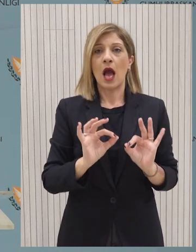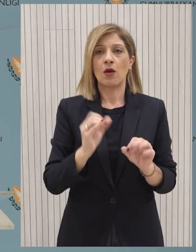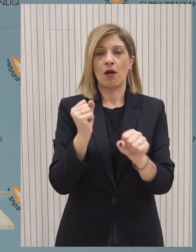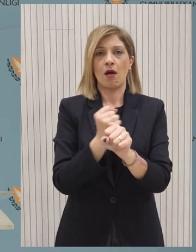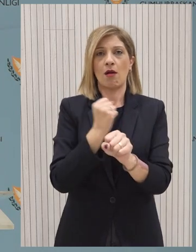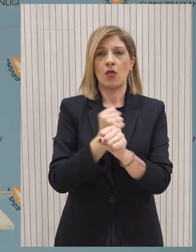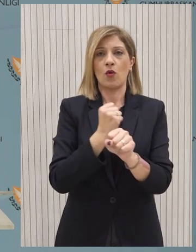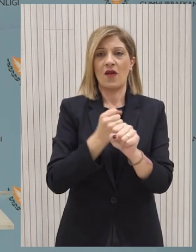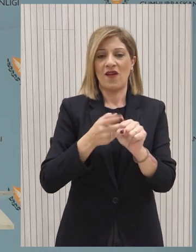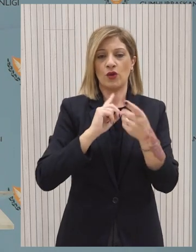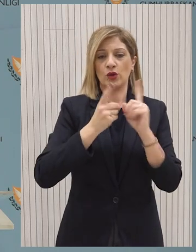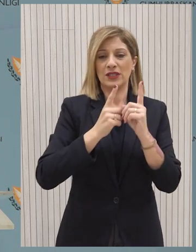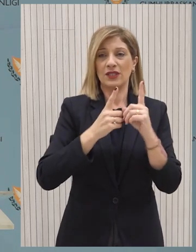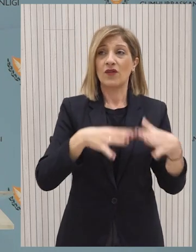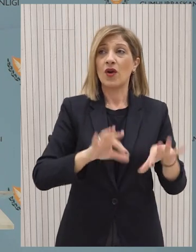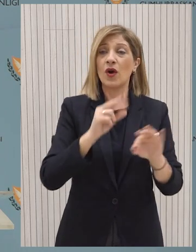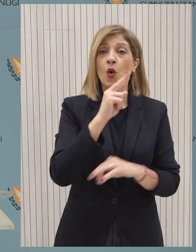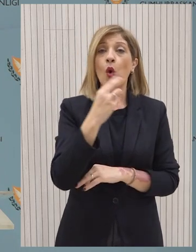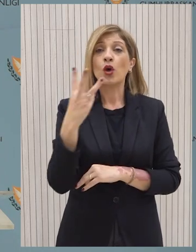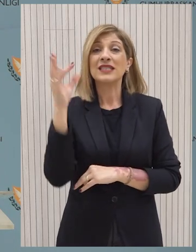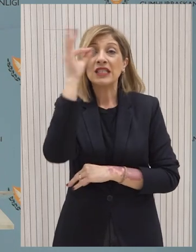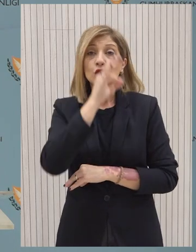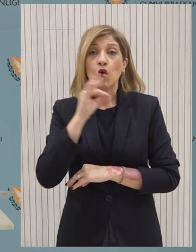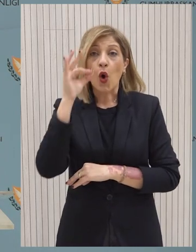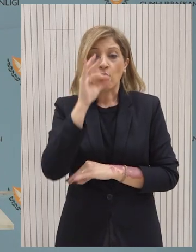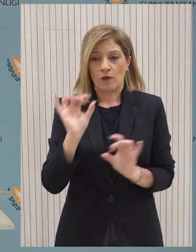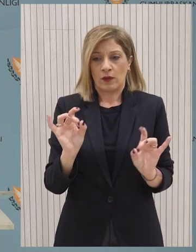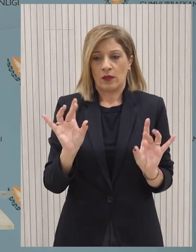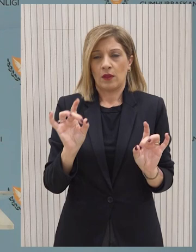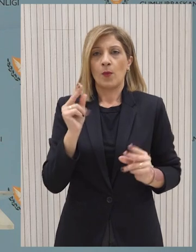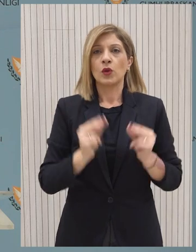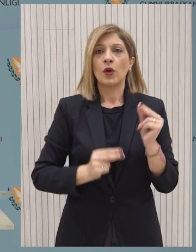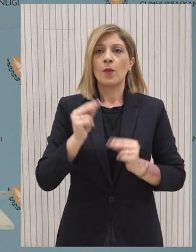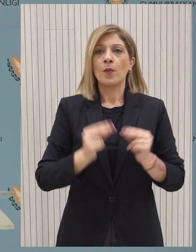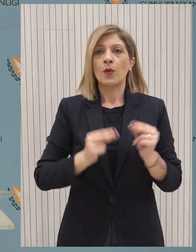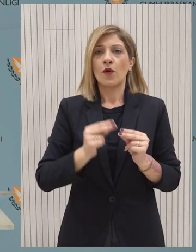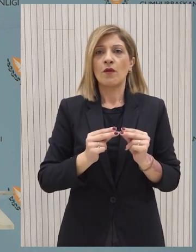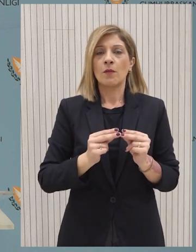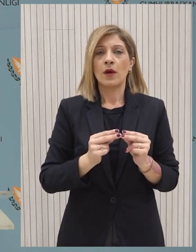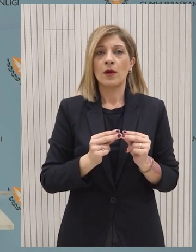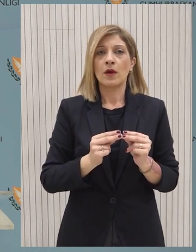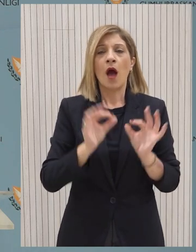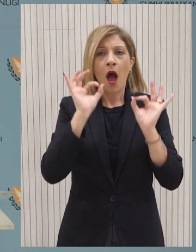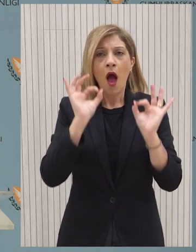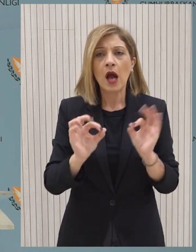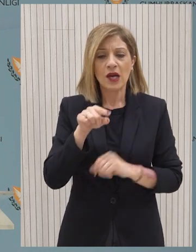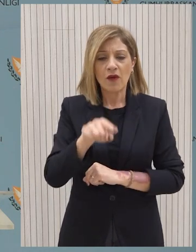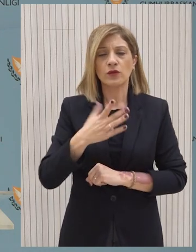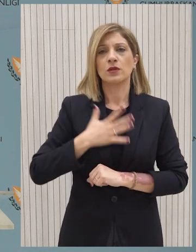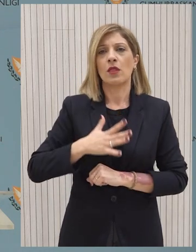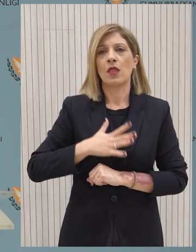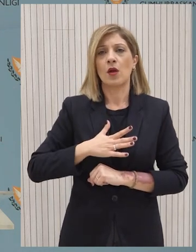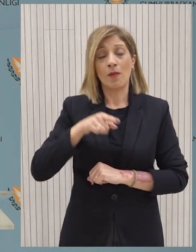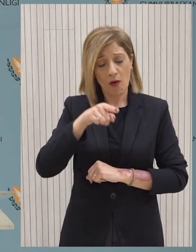απολύτως πρόβλημα και χωρίς καμία έσταση. Είναι ακριβώς αυτό το ζήτημα το οποίο θα γύρει και ο πρόεδρος της δημοκρατίας απόψε, επαναλαμβάνω, κατά την τηλεφωνική